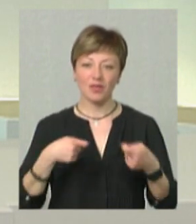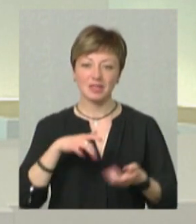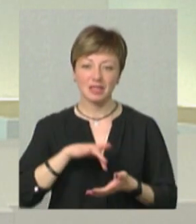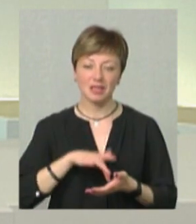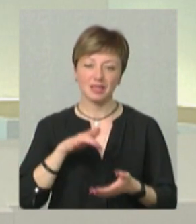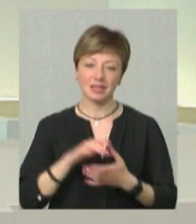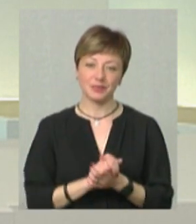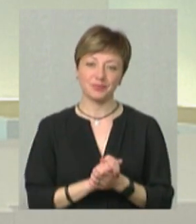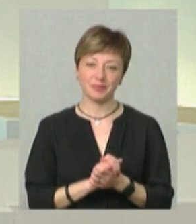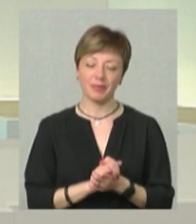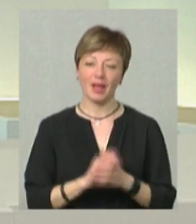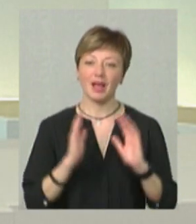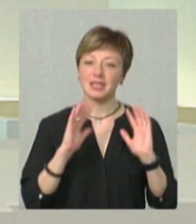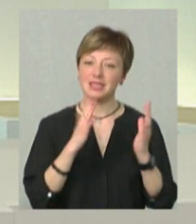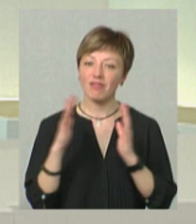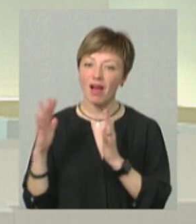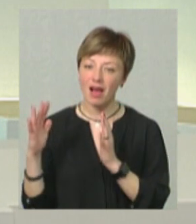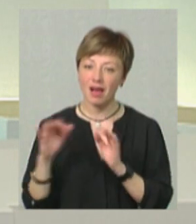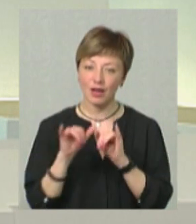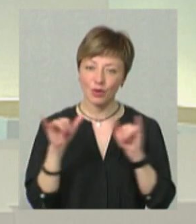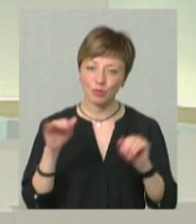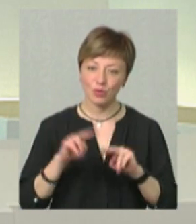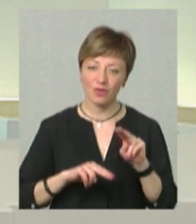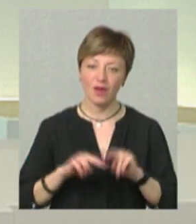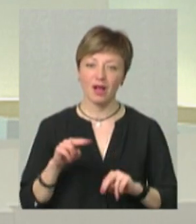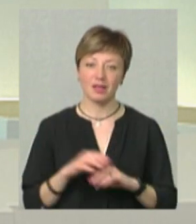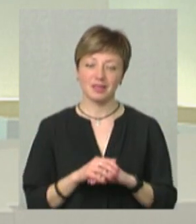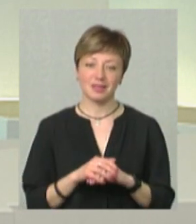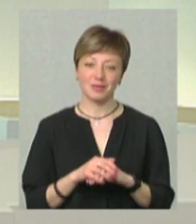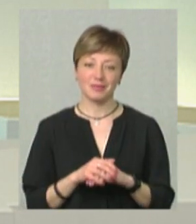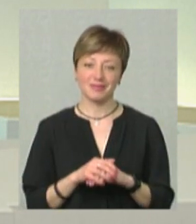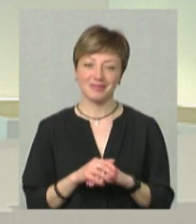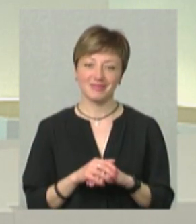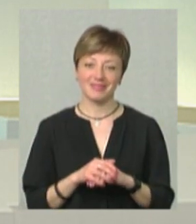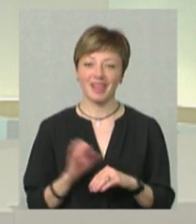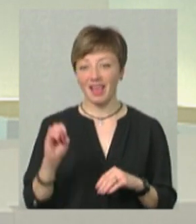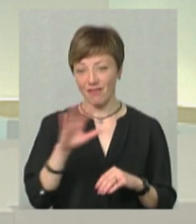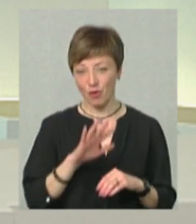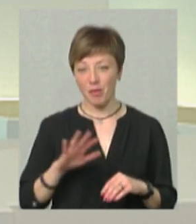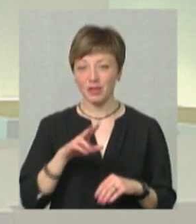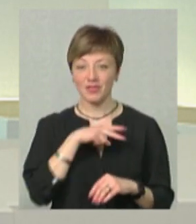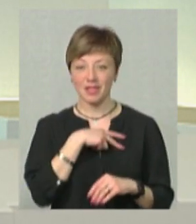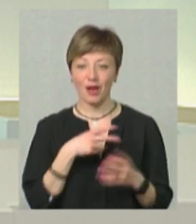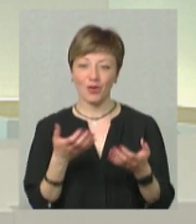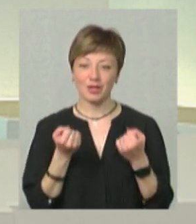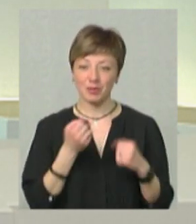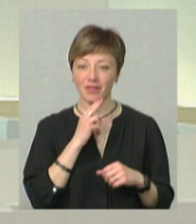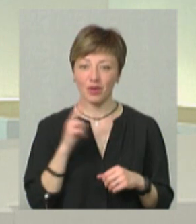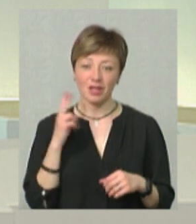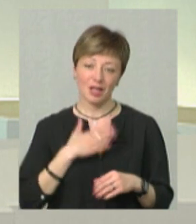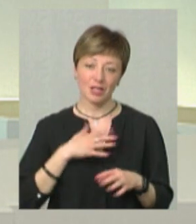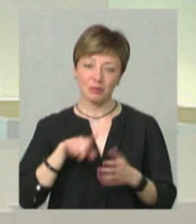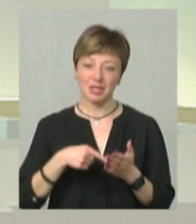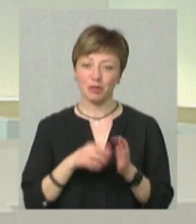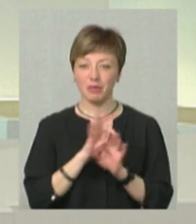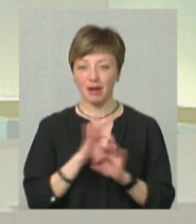центри, сквери, всі, які розбудувалися. Ви бачите, воно просто європейську відзнаку отримали два роки назад. Наше місто